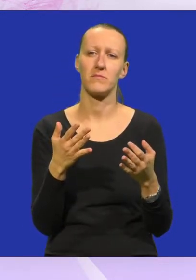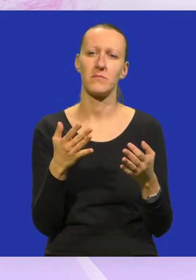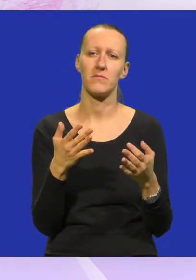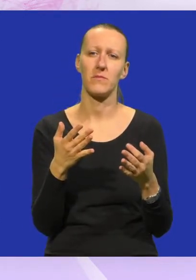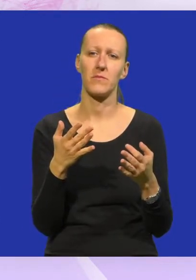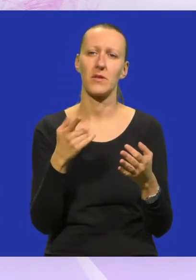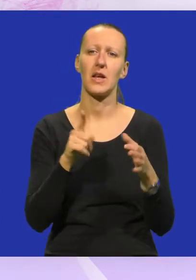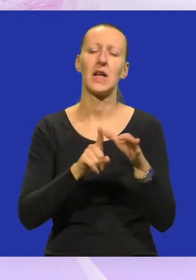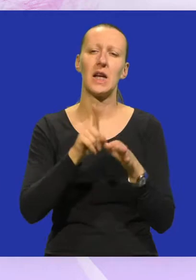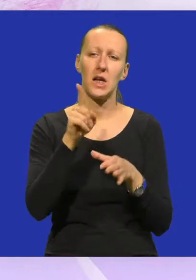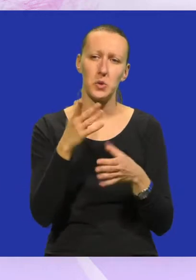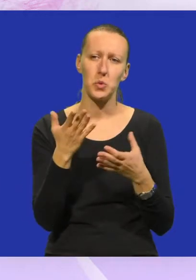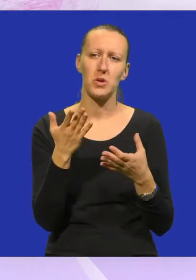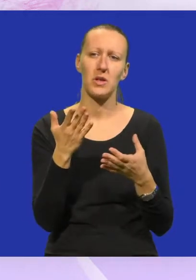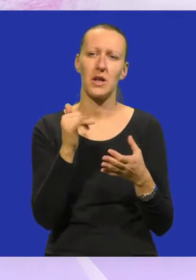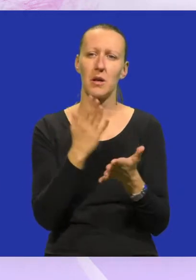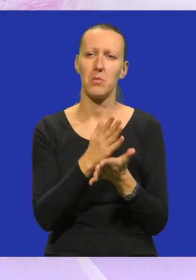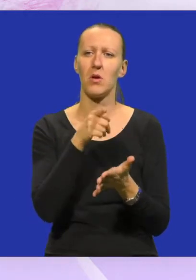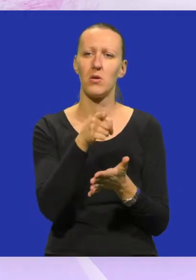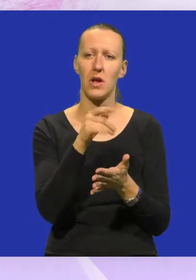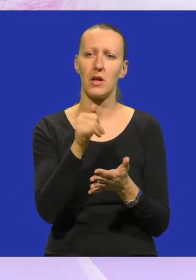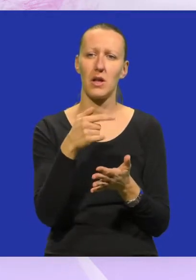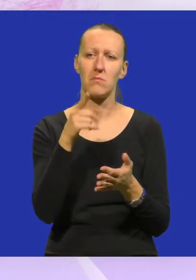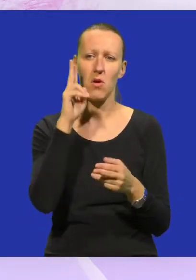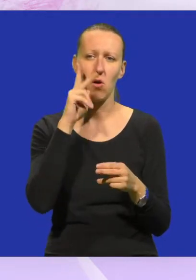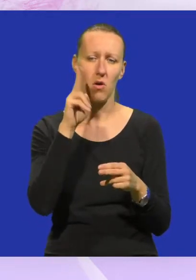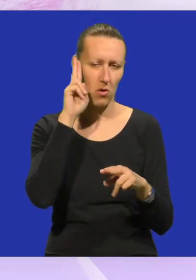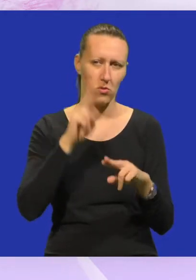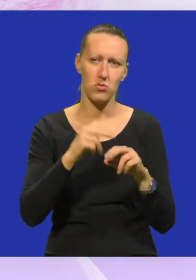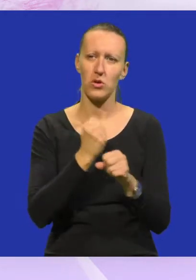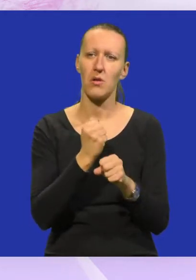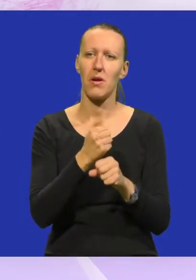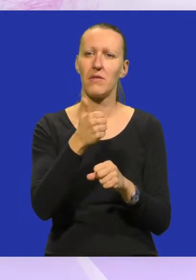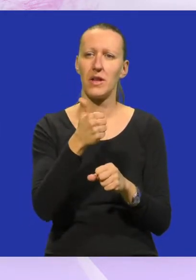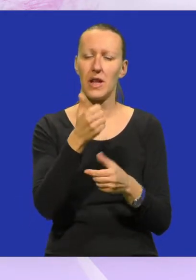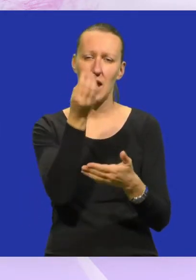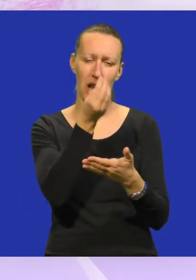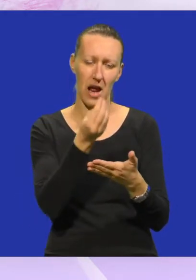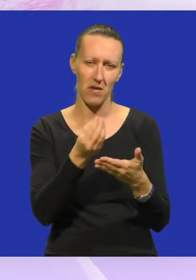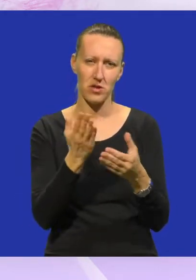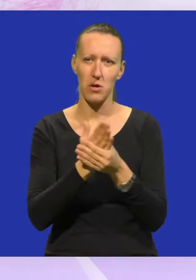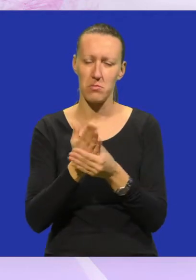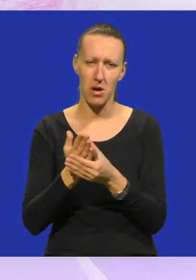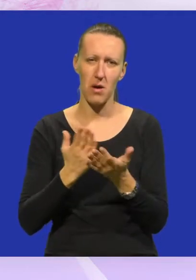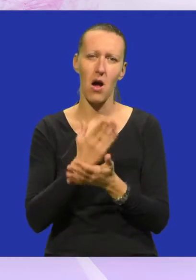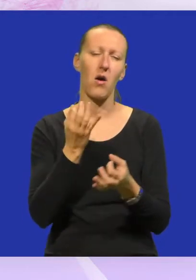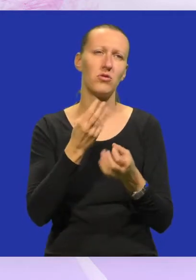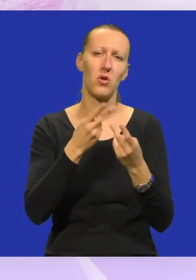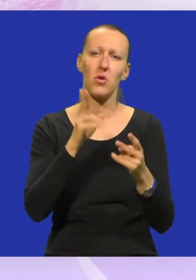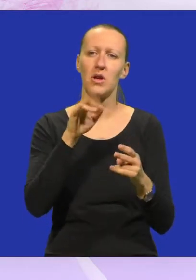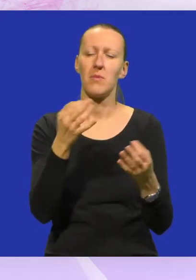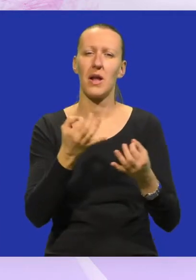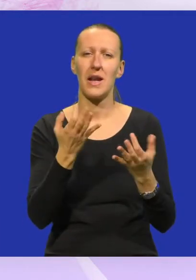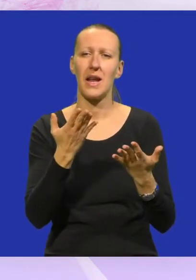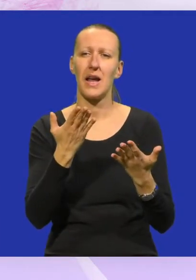a rezultat je bio taj da smo odlučili napraviti jednu grafičku mapu, da ako ništa drugo imamo